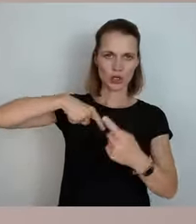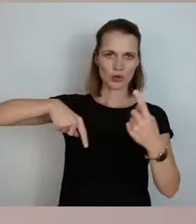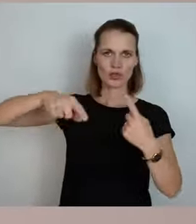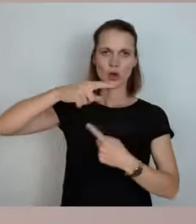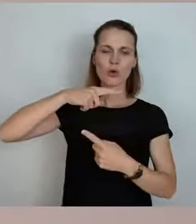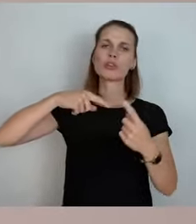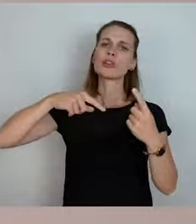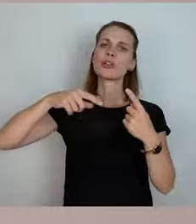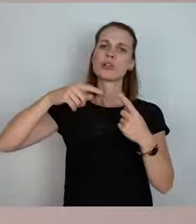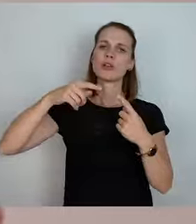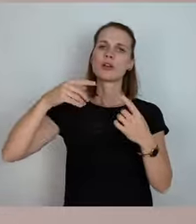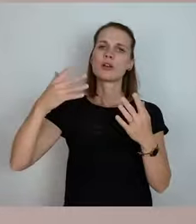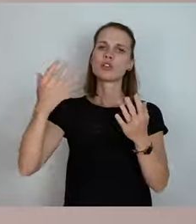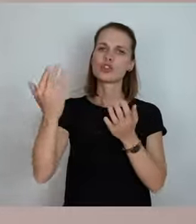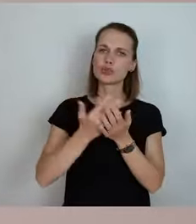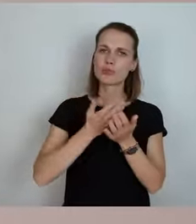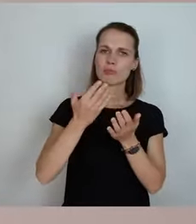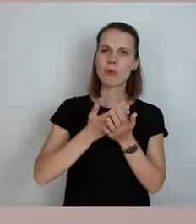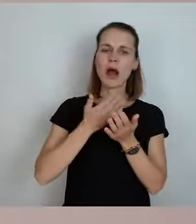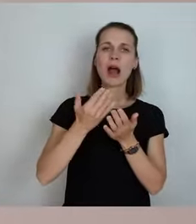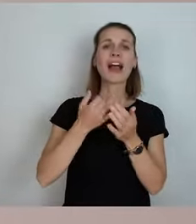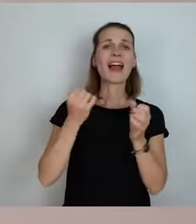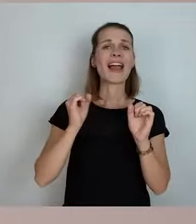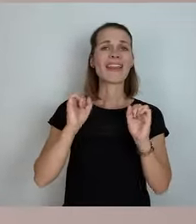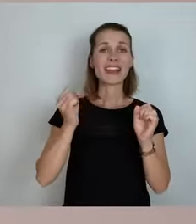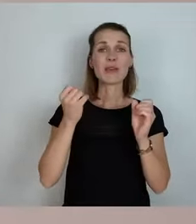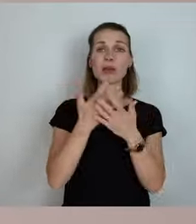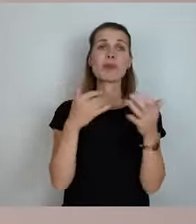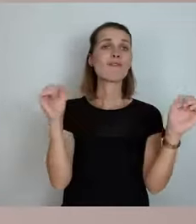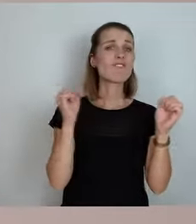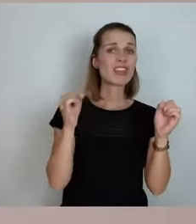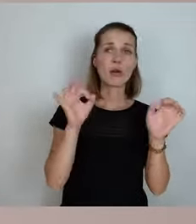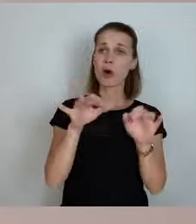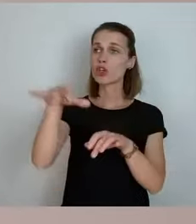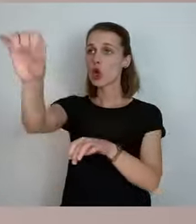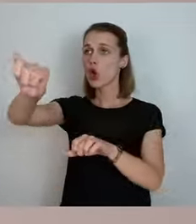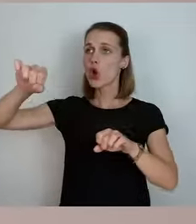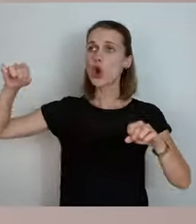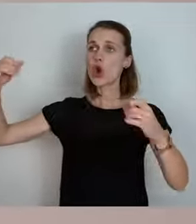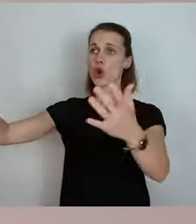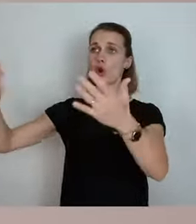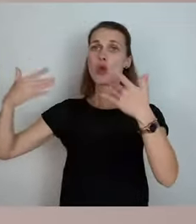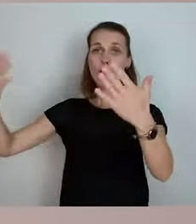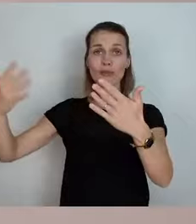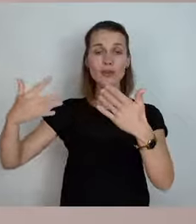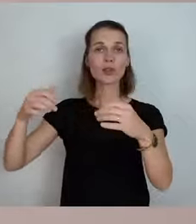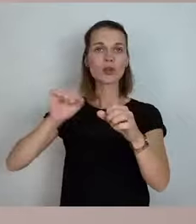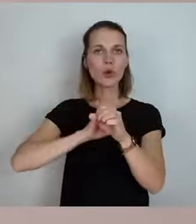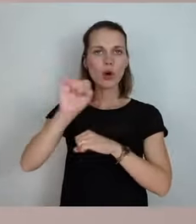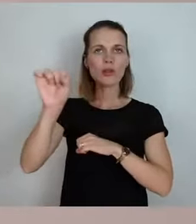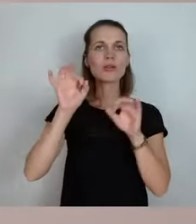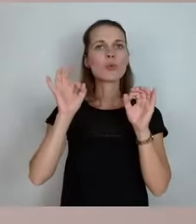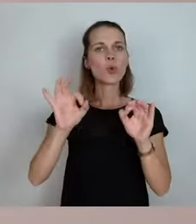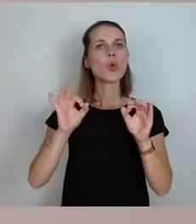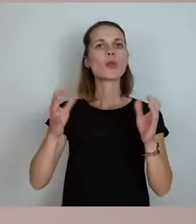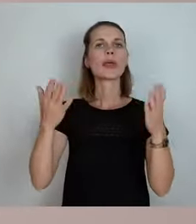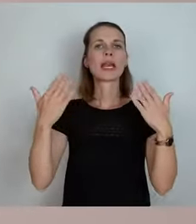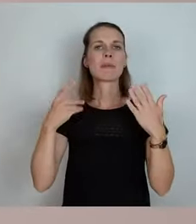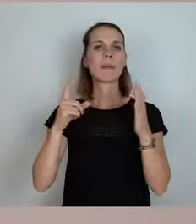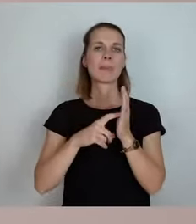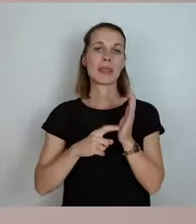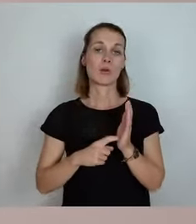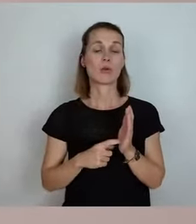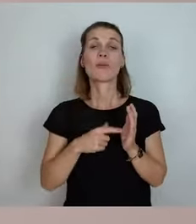enorm Energie. Ich muss das Fenster nicht mehr aufmachen, im Winter zumindest, und habe trotzdem gute klimatische Bedingungen. Das wollen wir